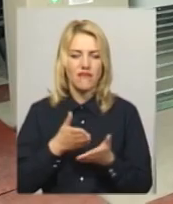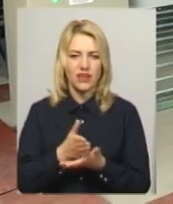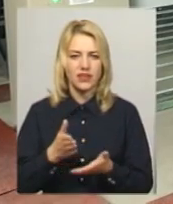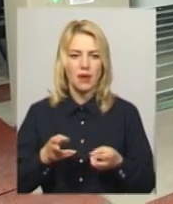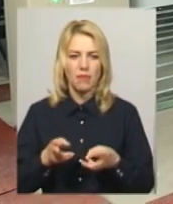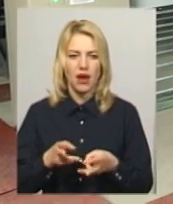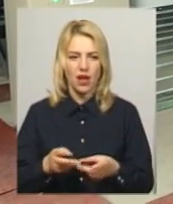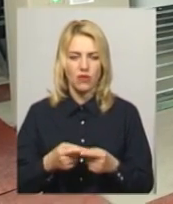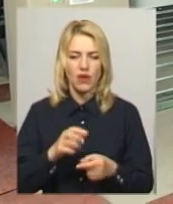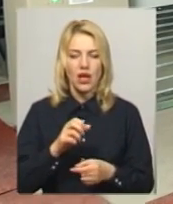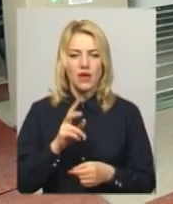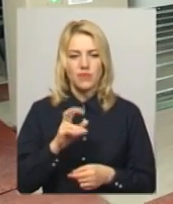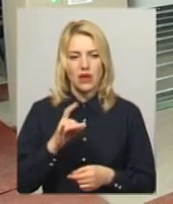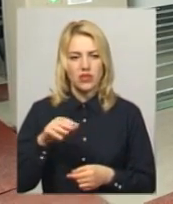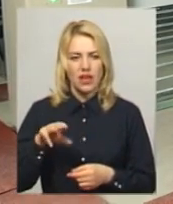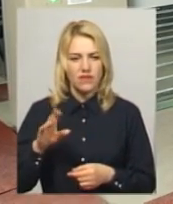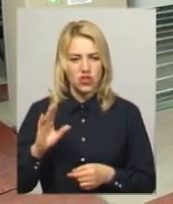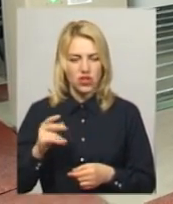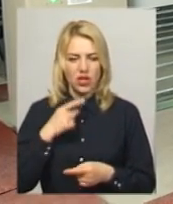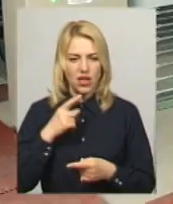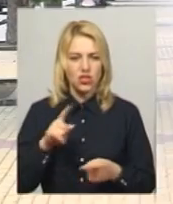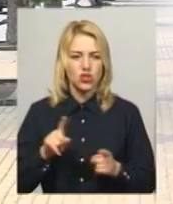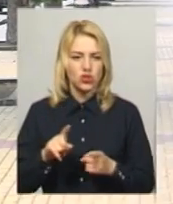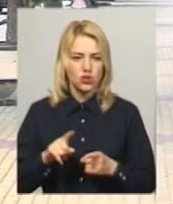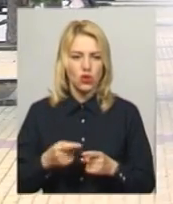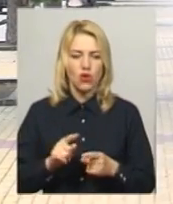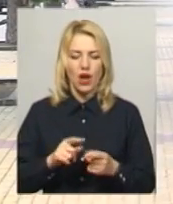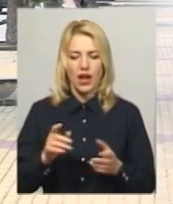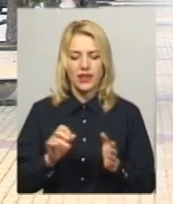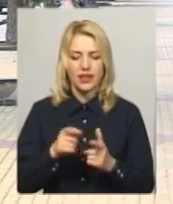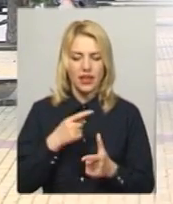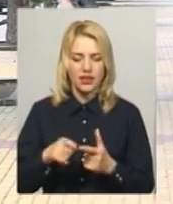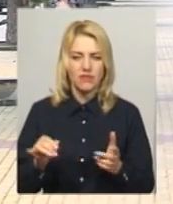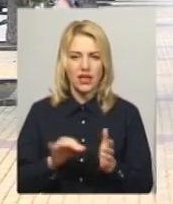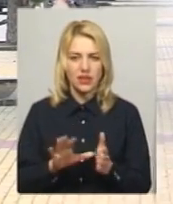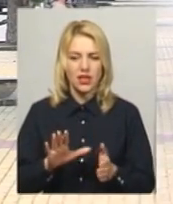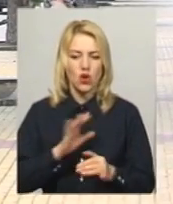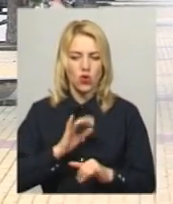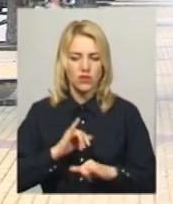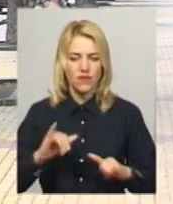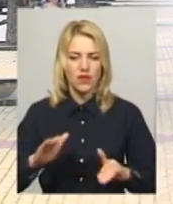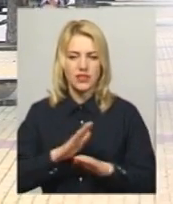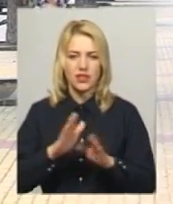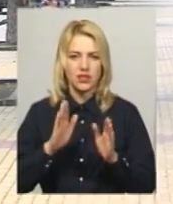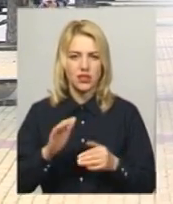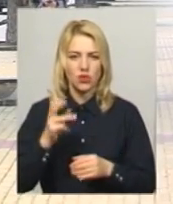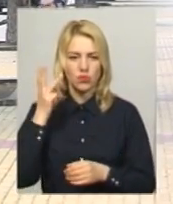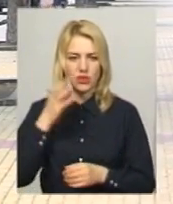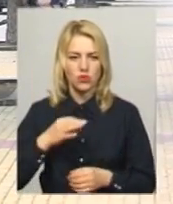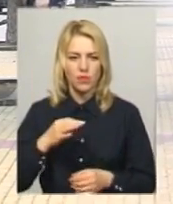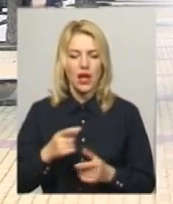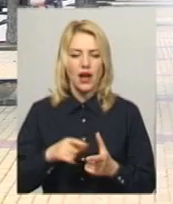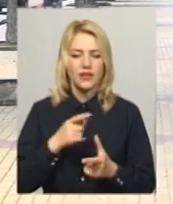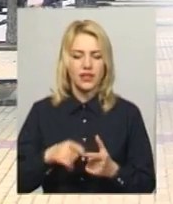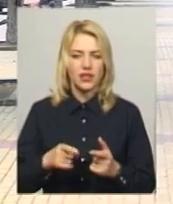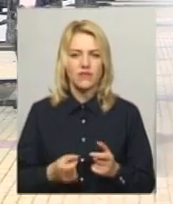Кокаревич з громадської організації «Хмельницький енергетичний клас» каже, альтернативна енергетика розвивалася і не тільки в Хмельницькій області. З альтернативних джерел